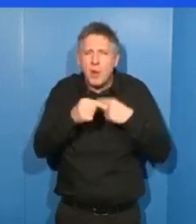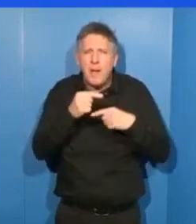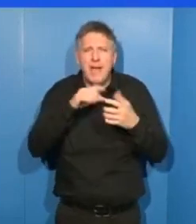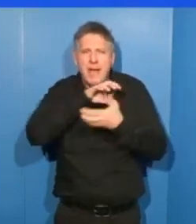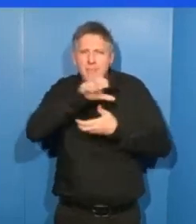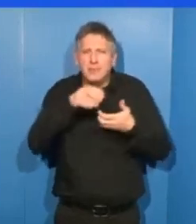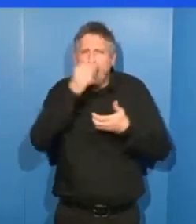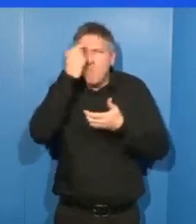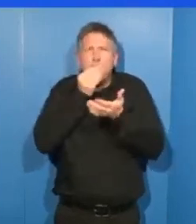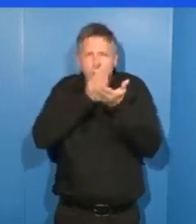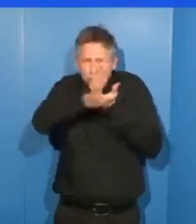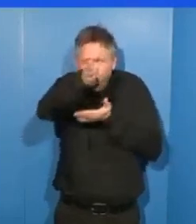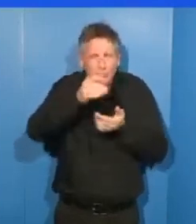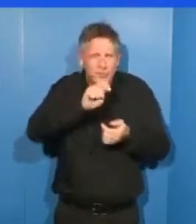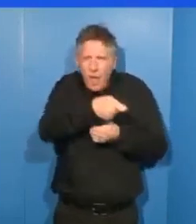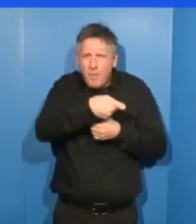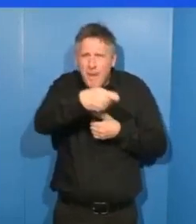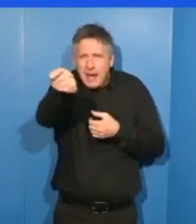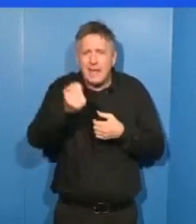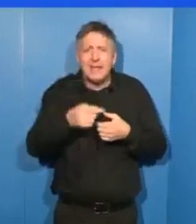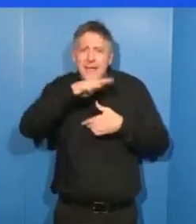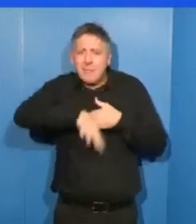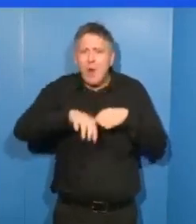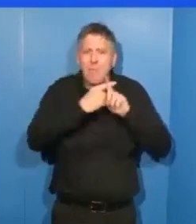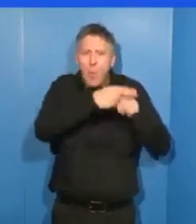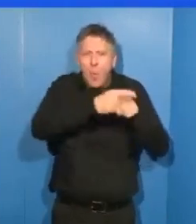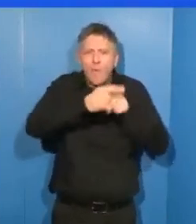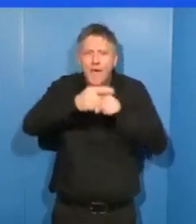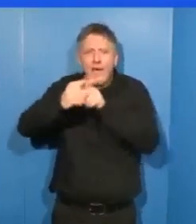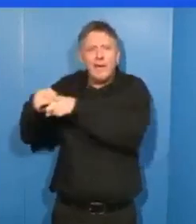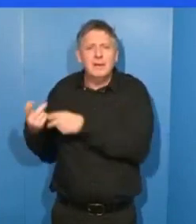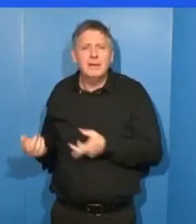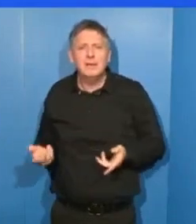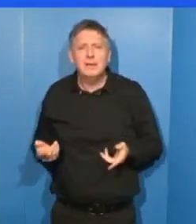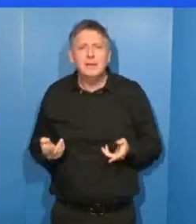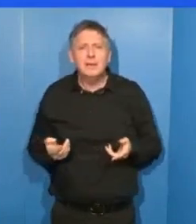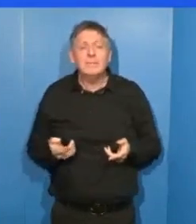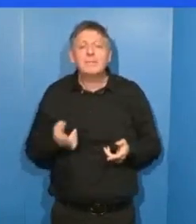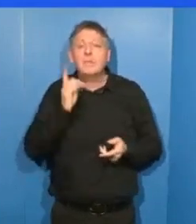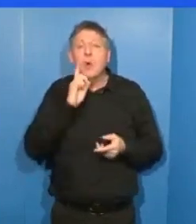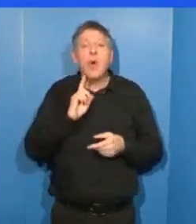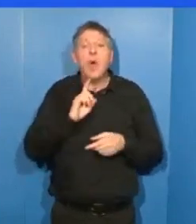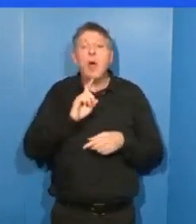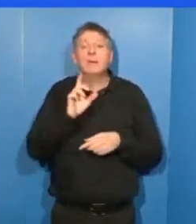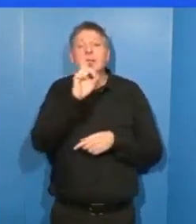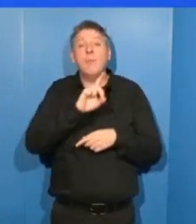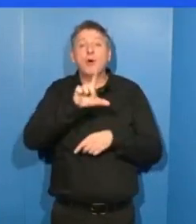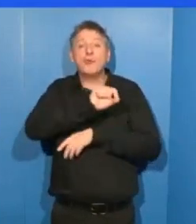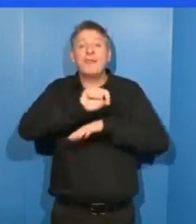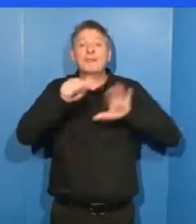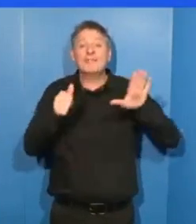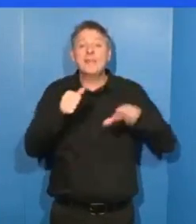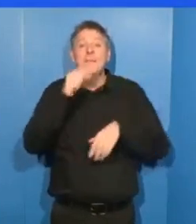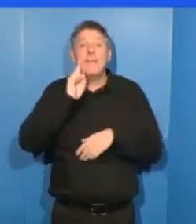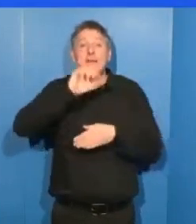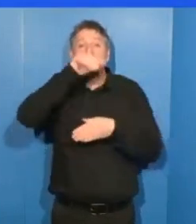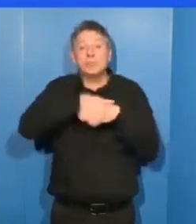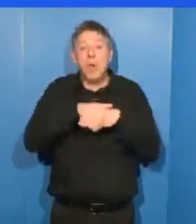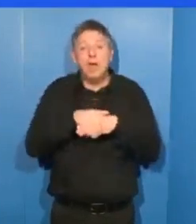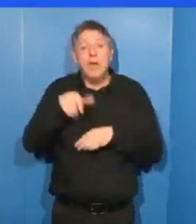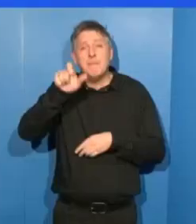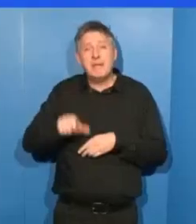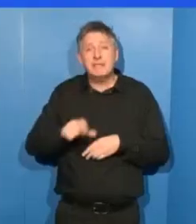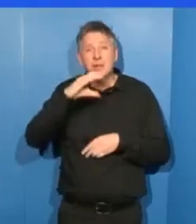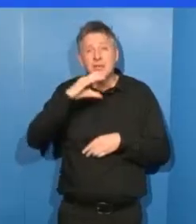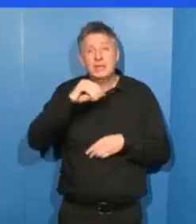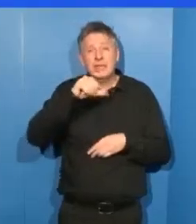Nous avons quatre mois pour convaincre. Parce que le soir du dimanche 26 mai, je veux que Castaner